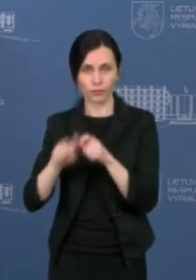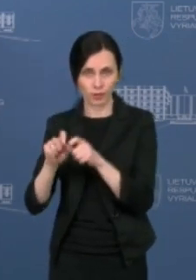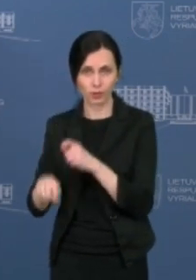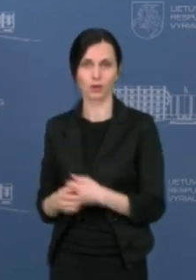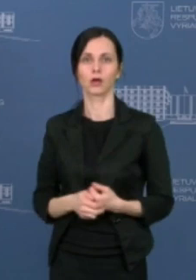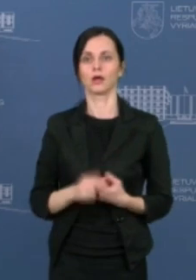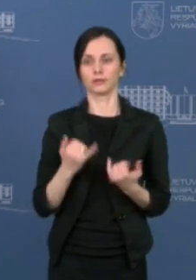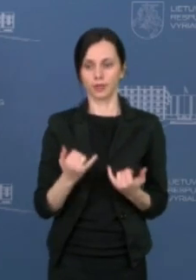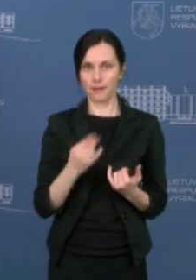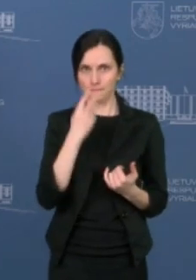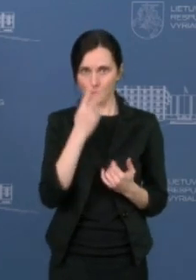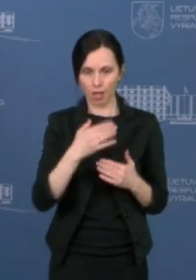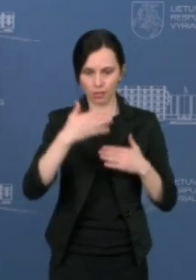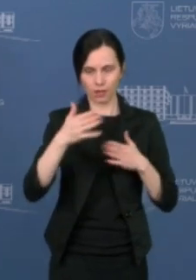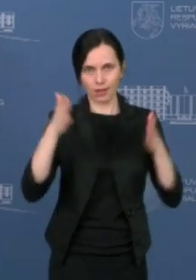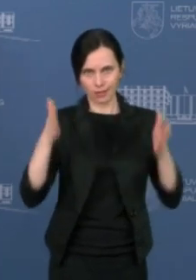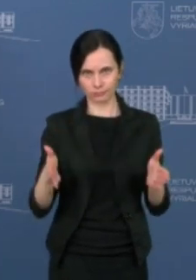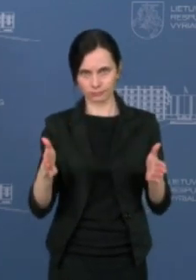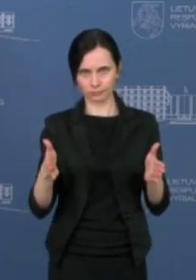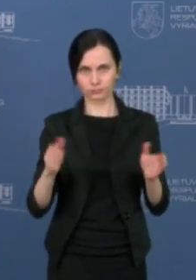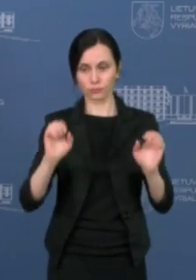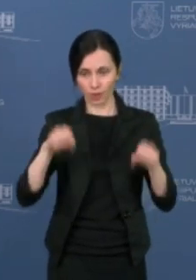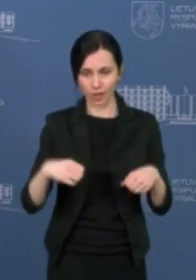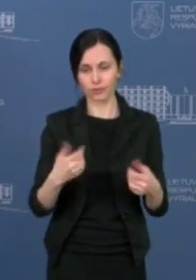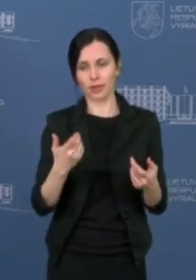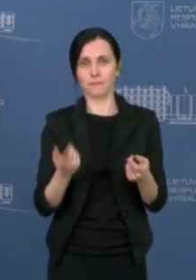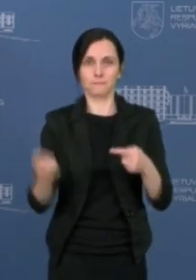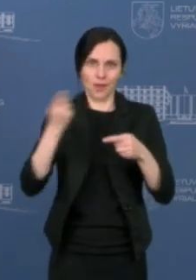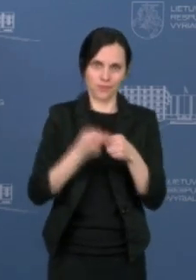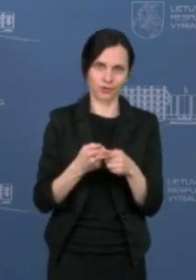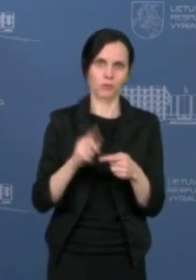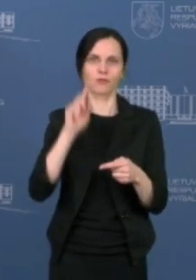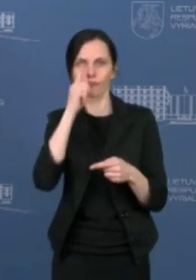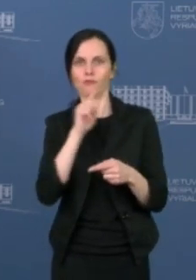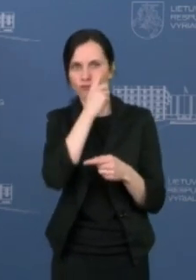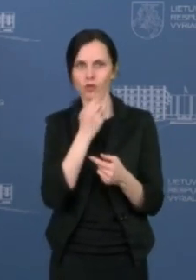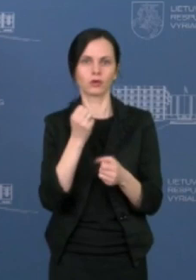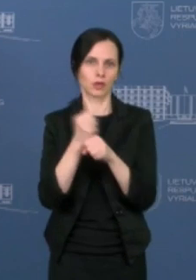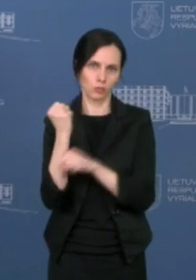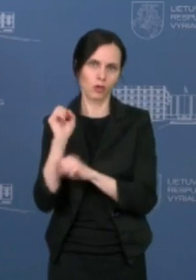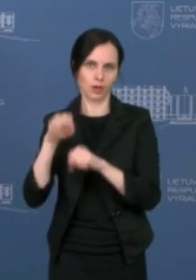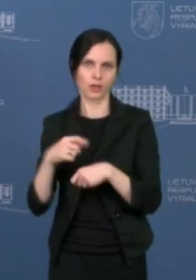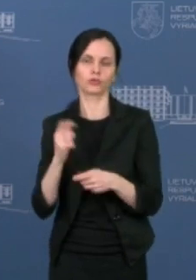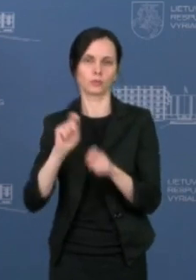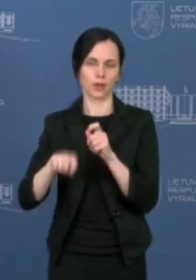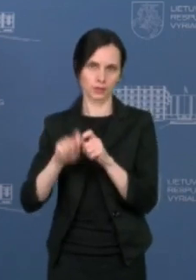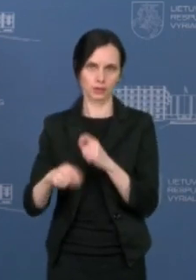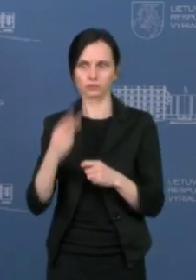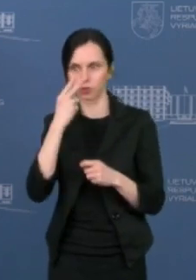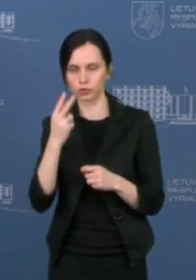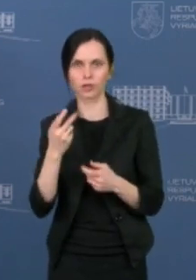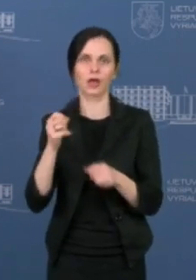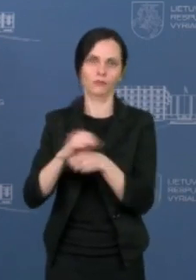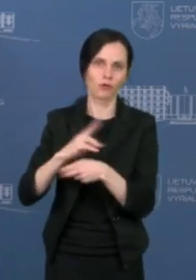galėtumėm veikti tose ribose, kad galėtumėm dar tuos atitinkamus tūkstančius galimybių tų testų